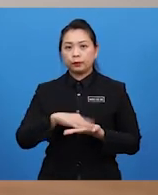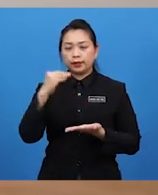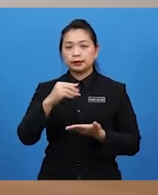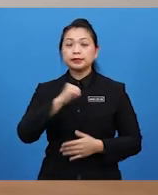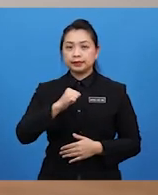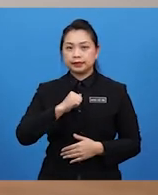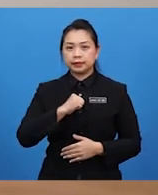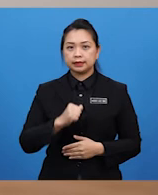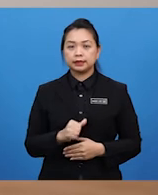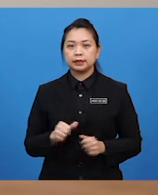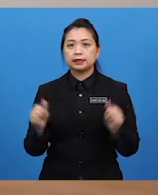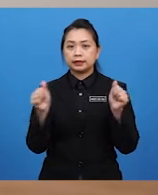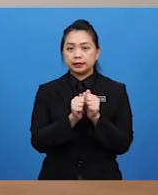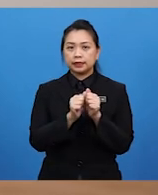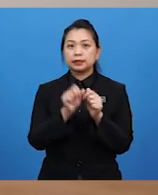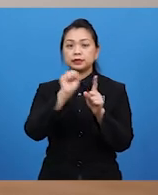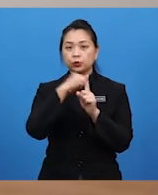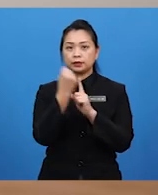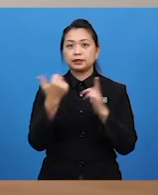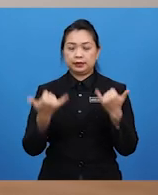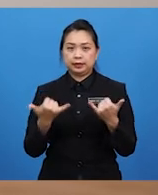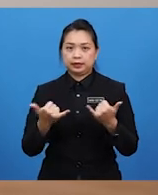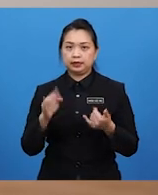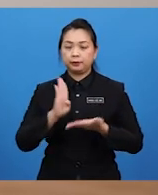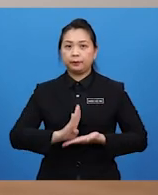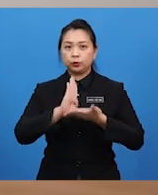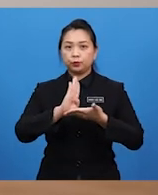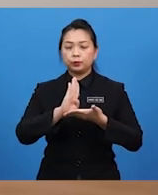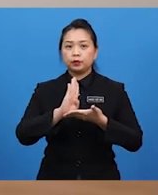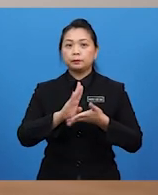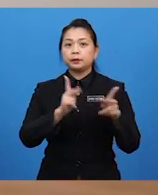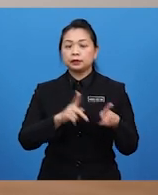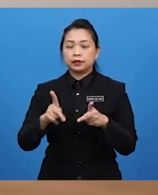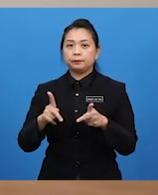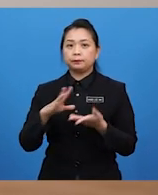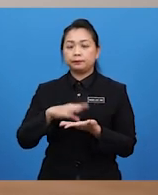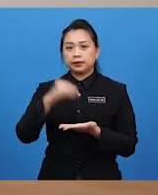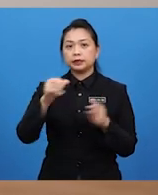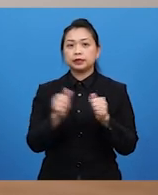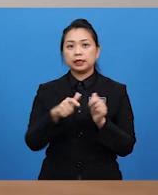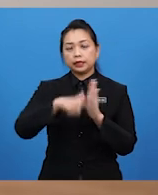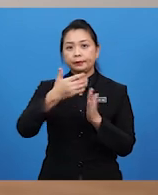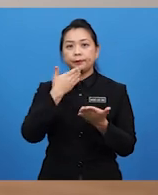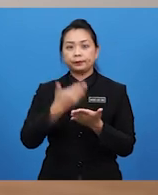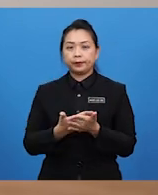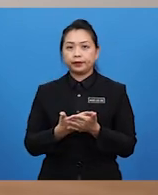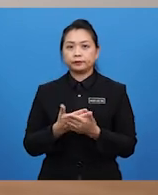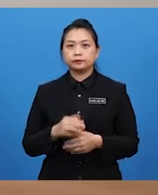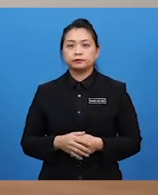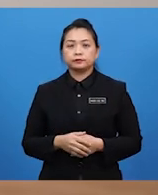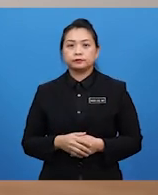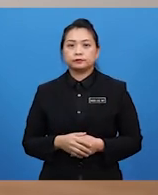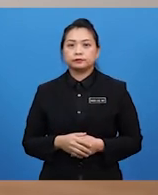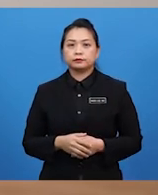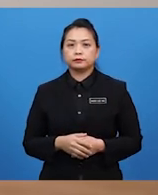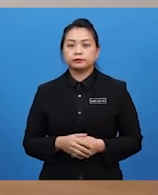secara kendiri dengan situasi yang sekarang ini. dapat membantu pelajar-pelajar untuk belajar dengan lebih baik, InsyaAllah. InsyaAllah. Dan kita akan teruskan